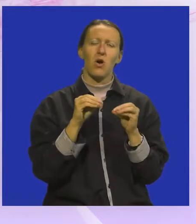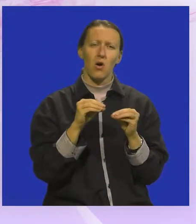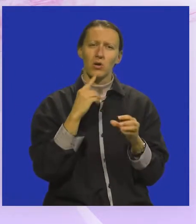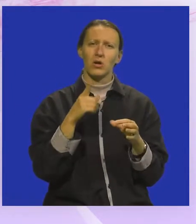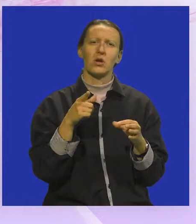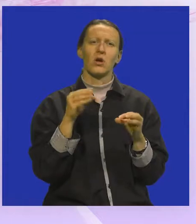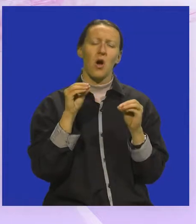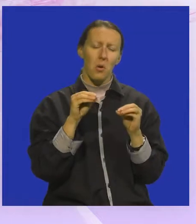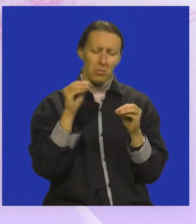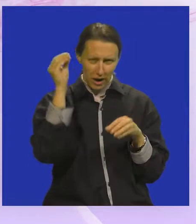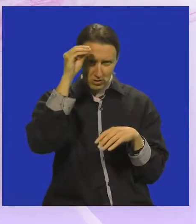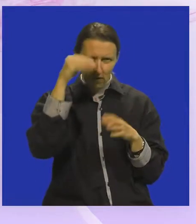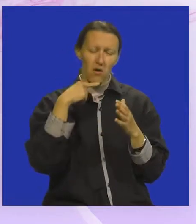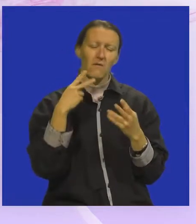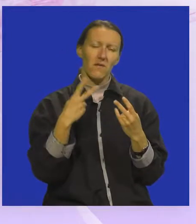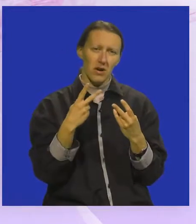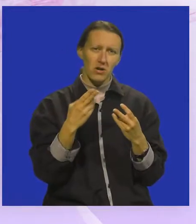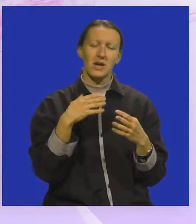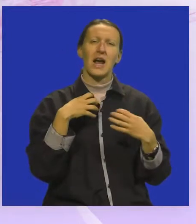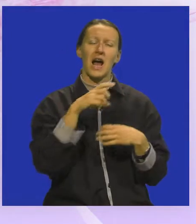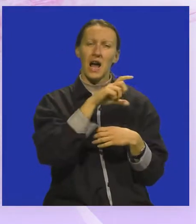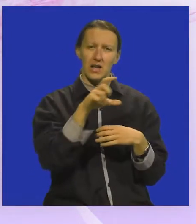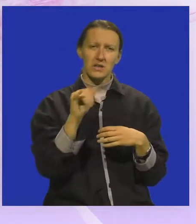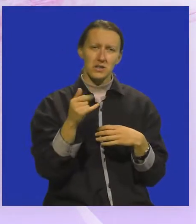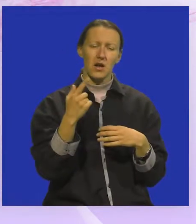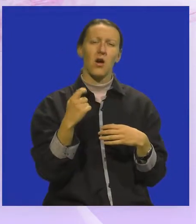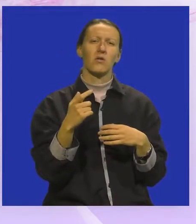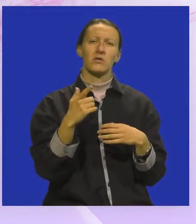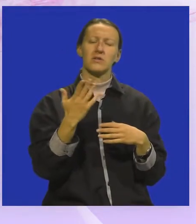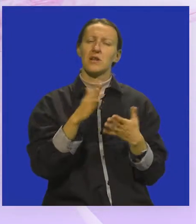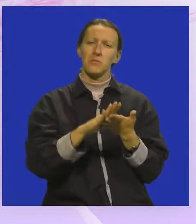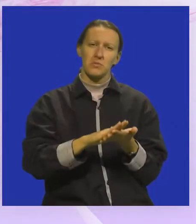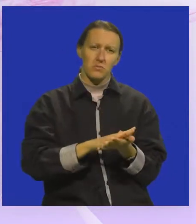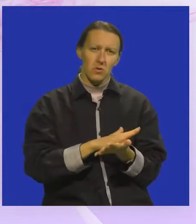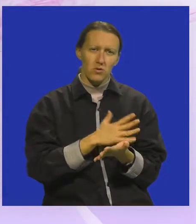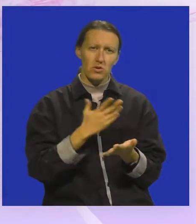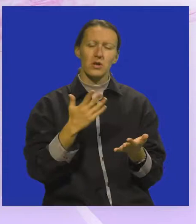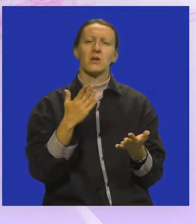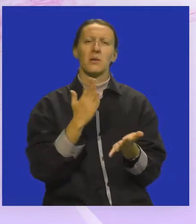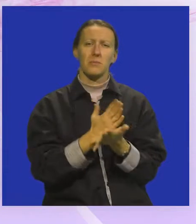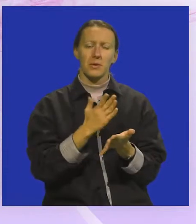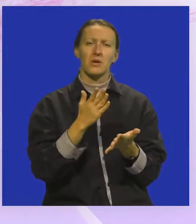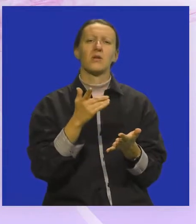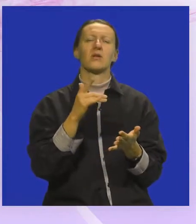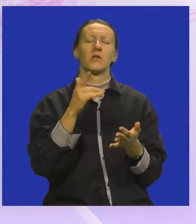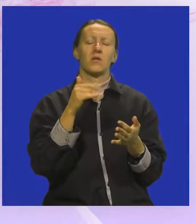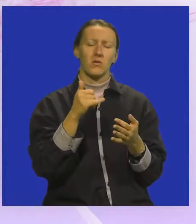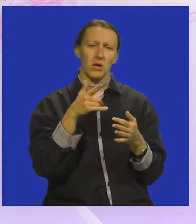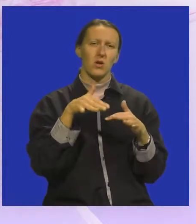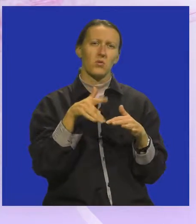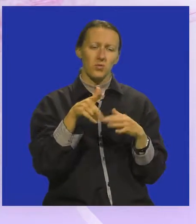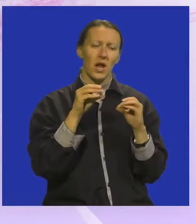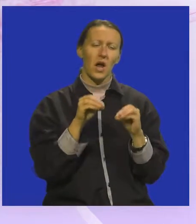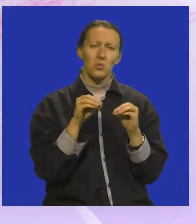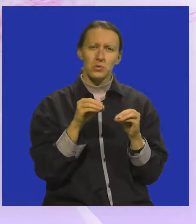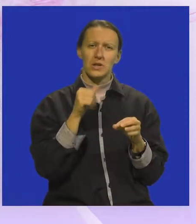obrazovanju, koji je u stvari vrlo važan, jer kazalište je od svojih samih početaka u stvari bio način da se ljude